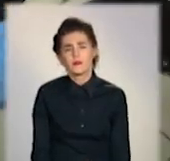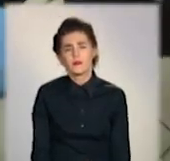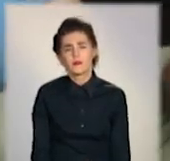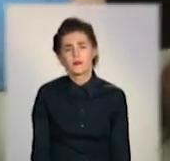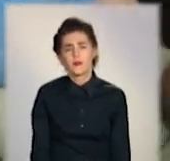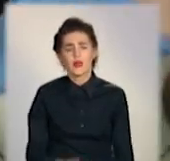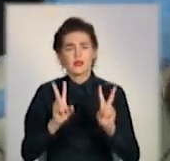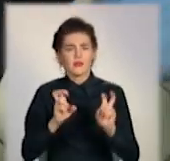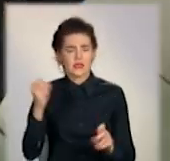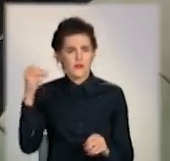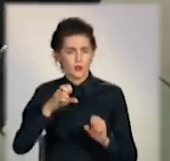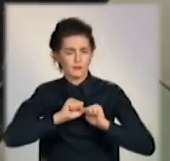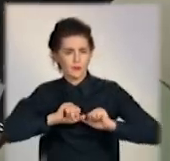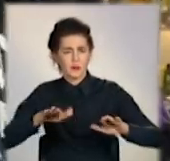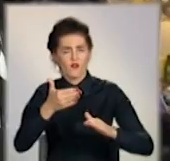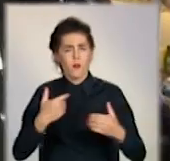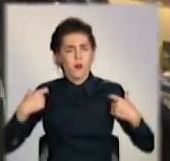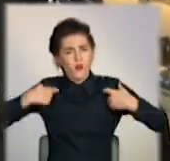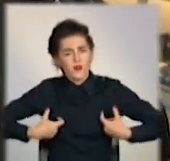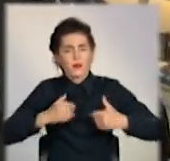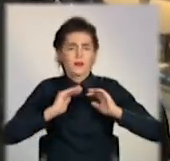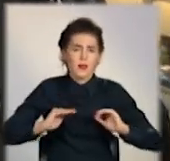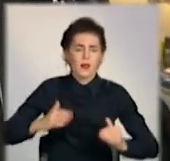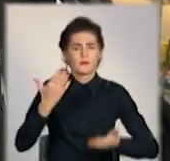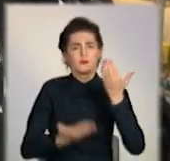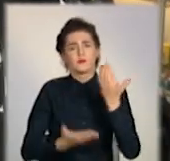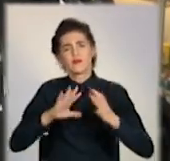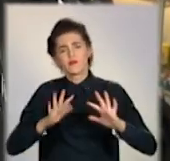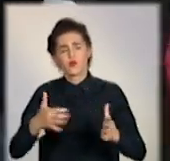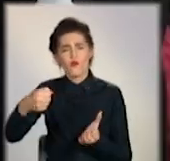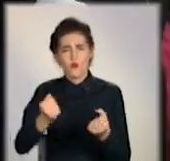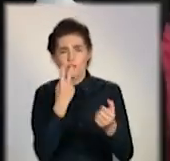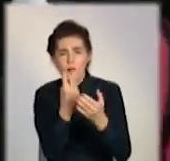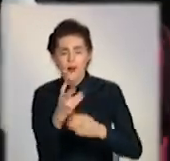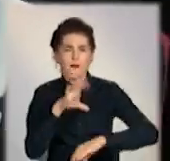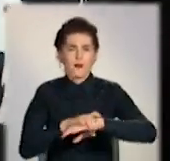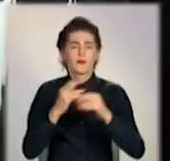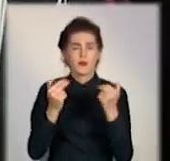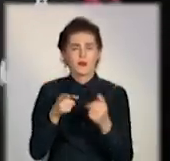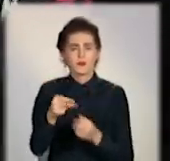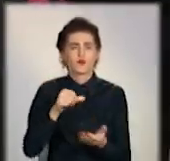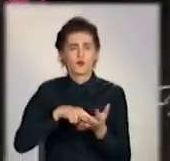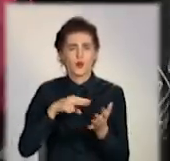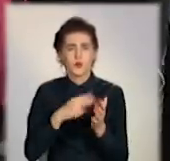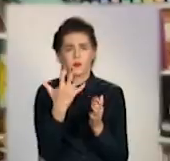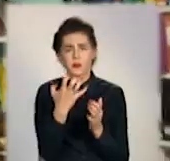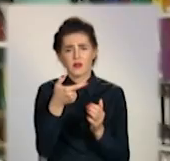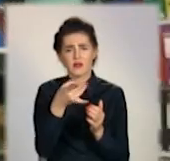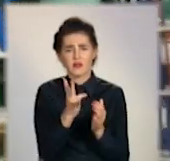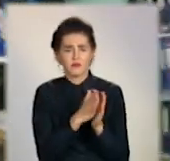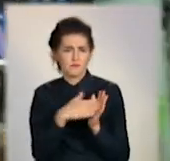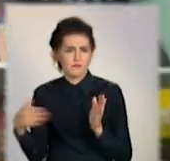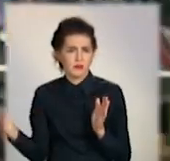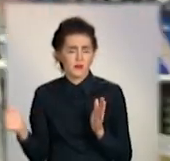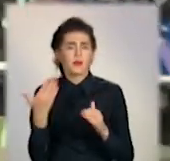Світловідбивні елементи на портфелях допомагають шоферам помітити дітей у темряв. Їх коштують такі рюкзаки від 500 гривень і більше.